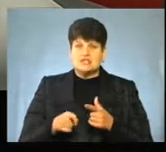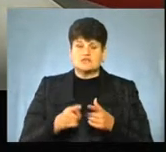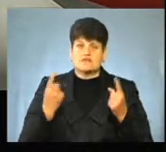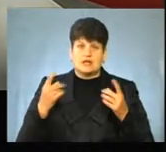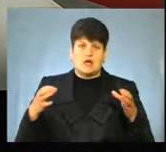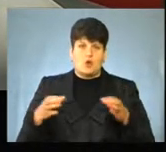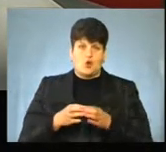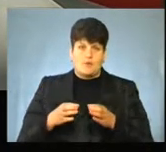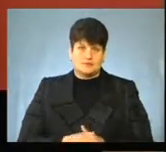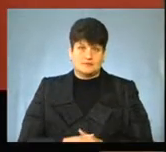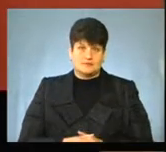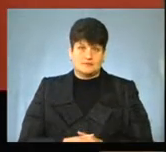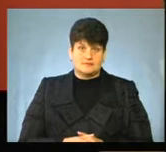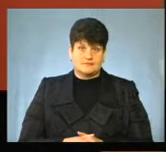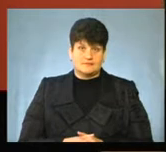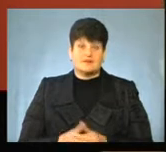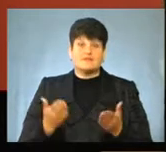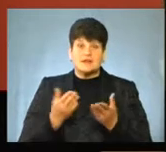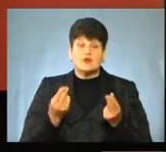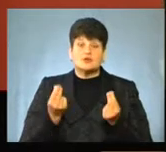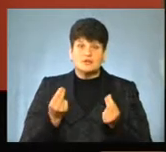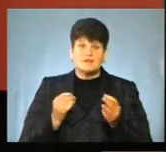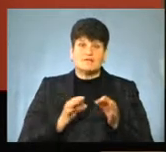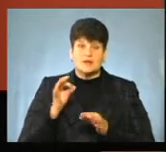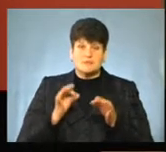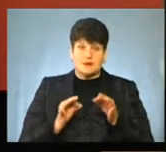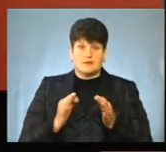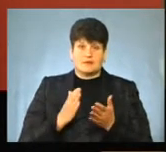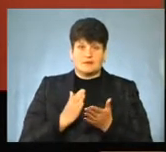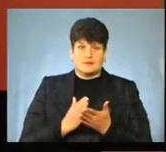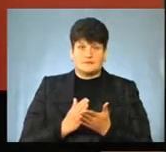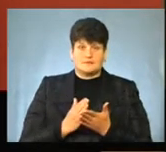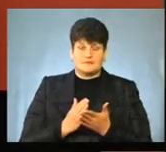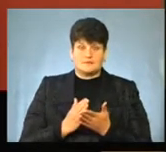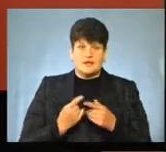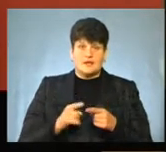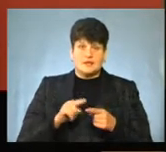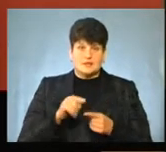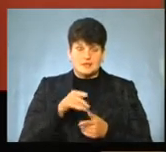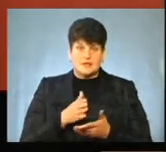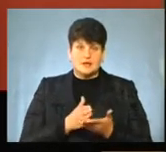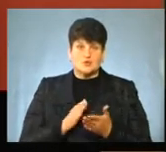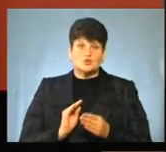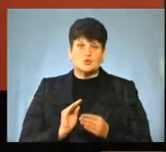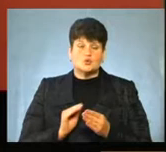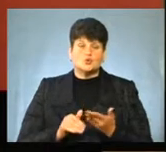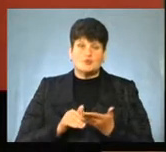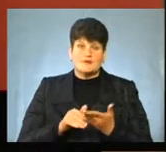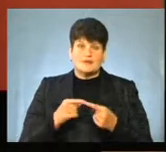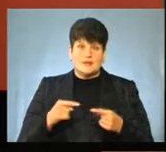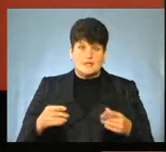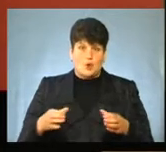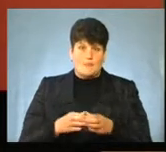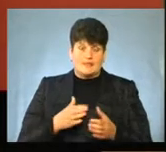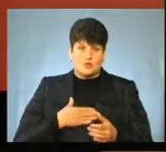'єднана з багатьох сіл. Так. В яких грошових вимірах коливається ця інфраструктуруна субвенція для різних громад